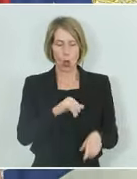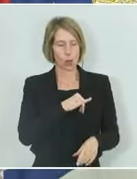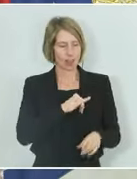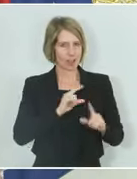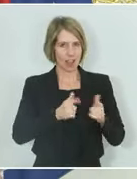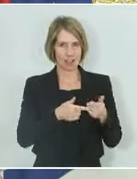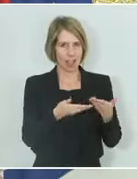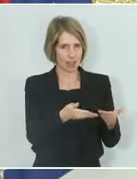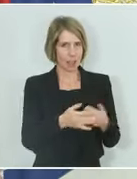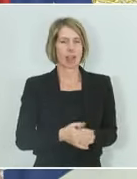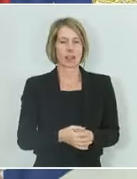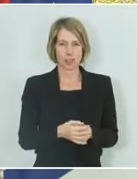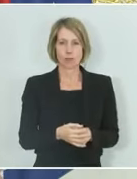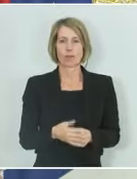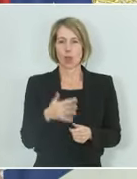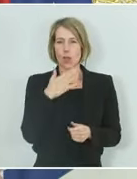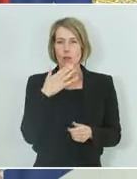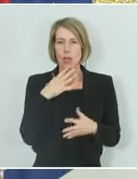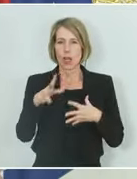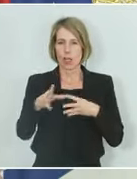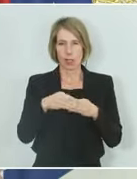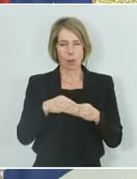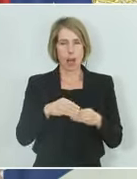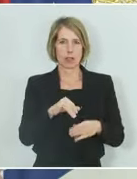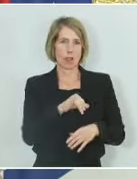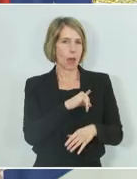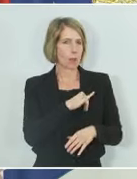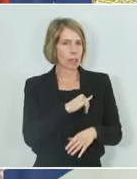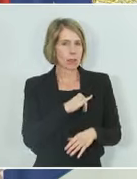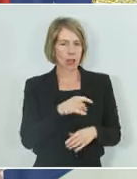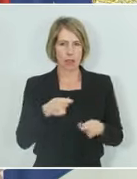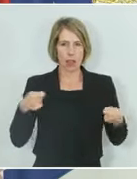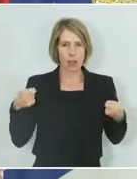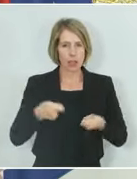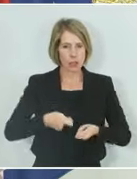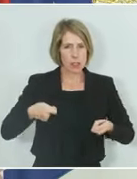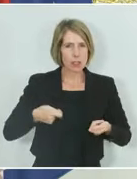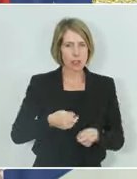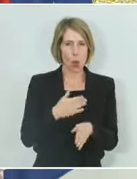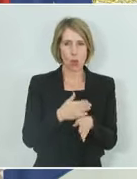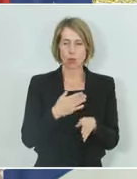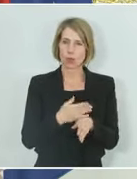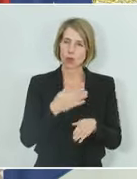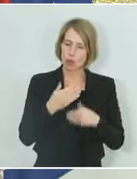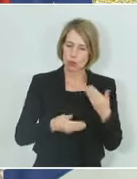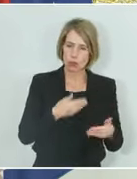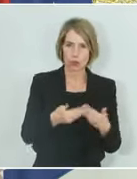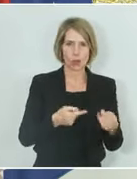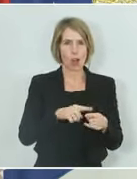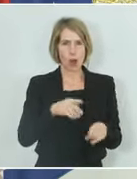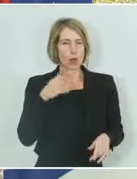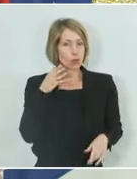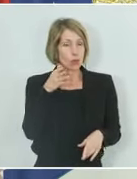Wir haben viele gemeinsame, interessante Investitionen schon vorgenommen und werden jetzt die Zukunft